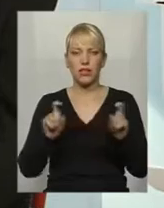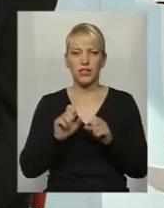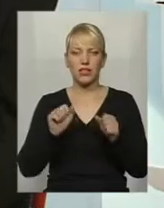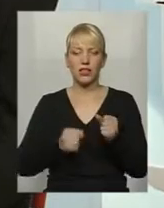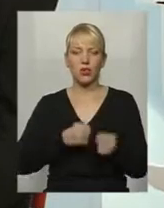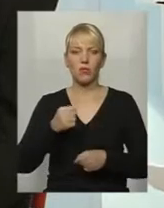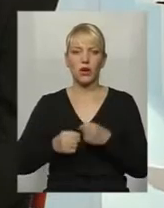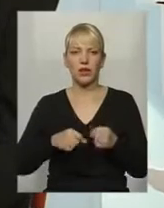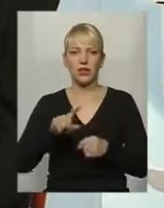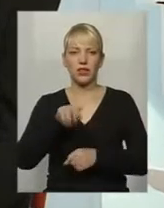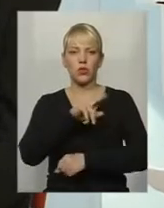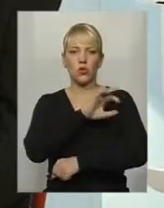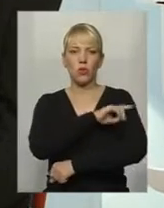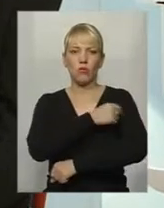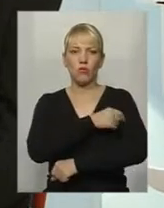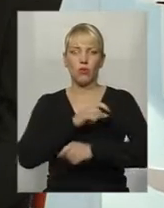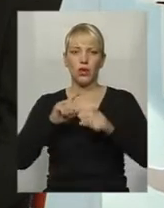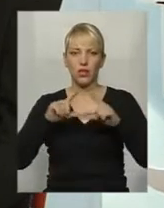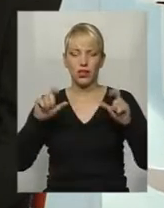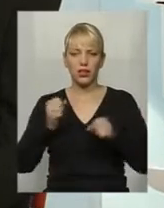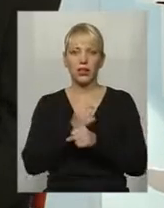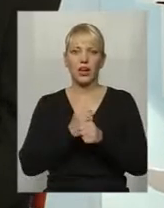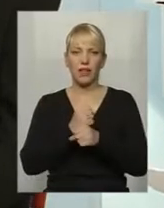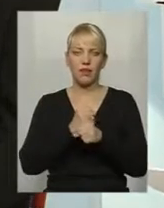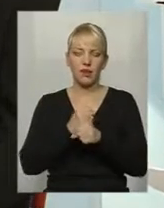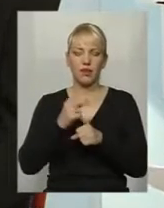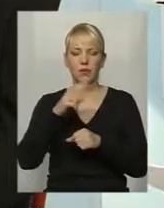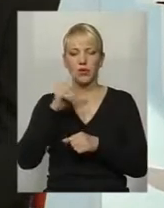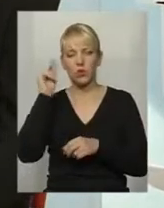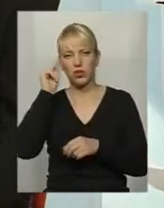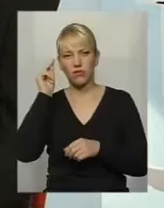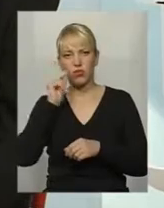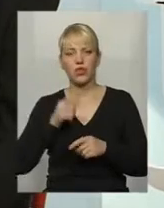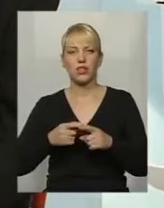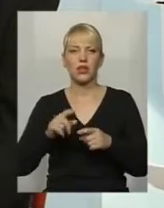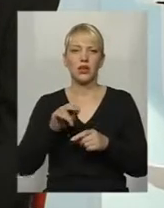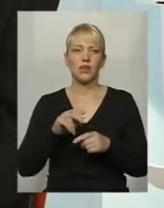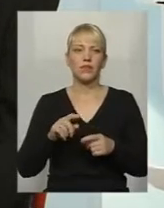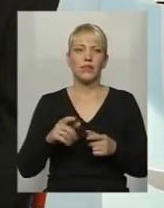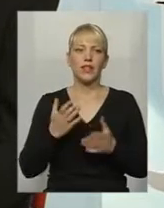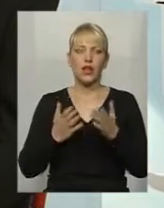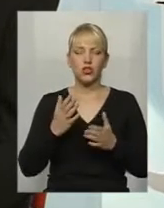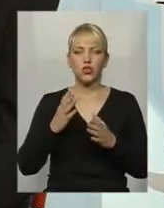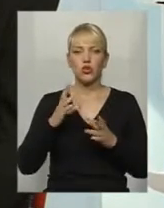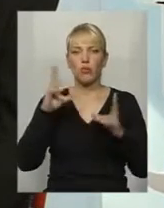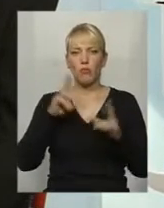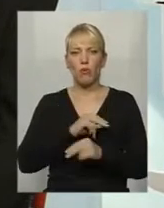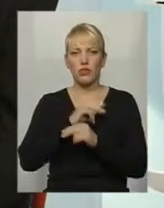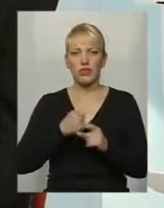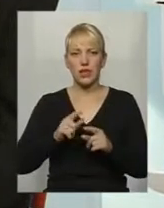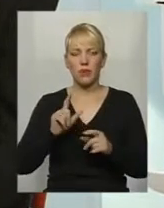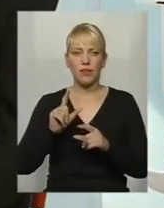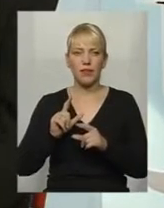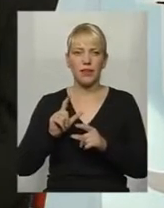поліклініки, аптеки, до навчання чи до роботи, якщо її повезе працевлаштуватися, звичайно, повинні